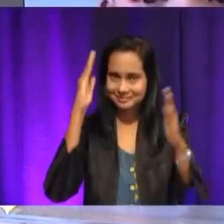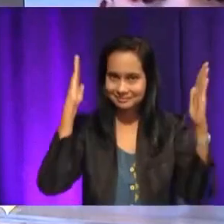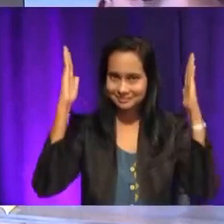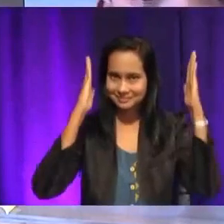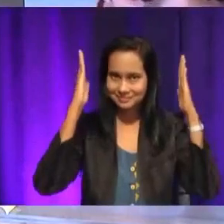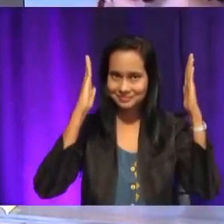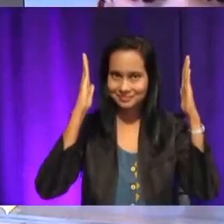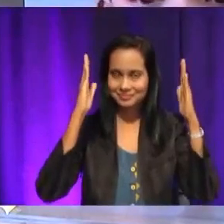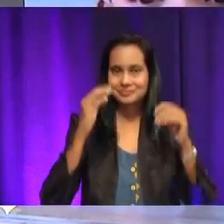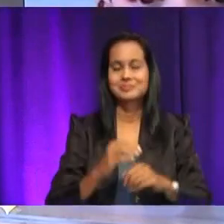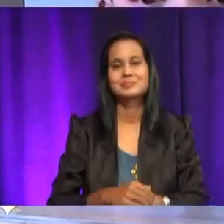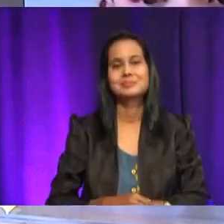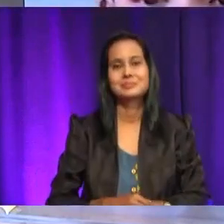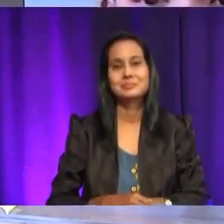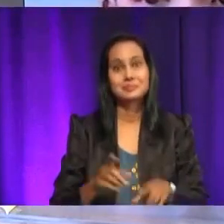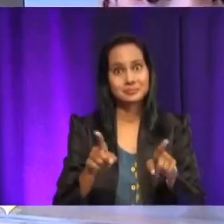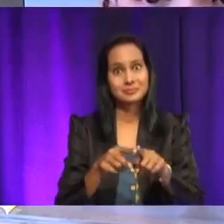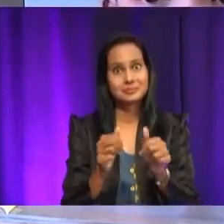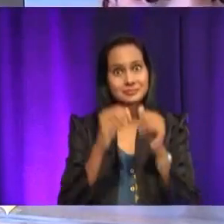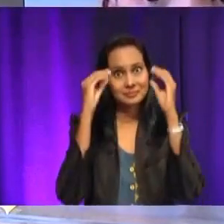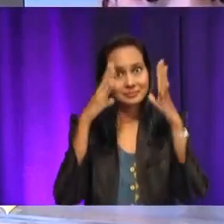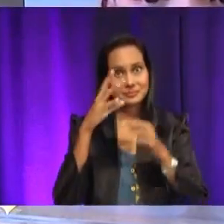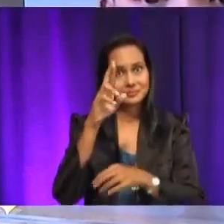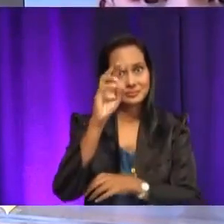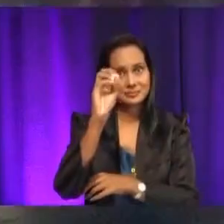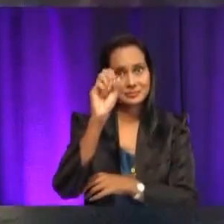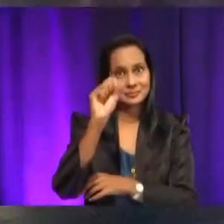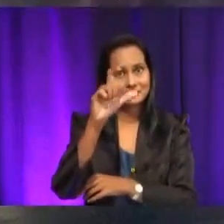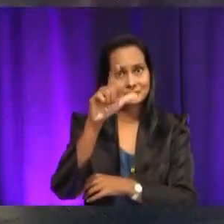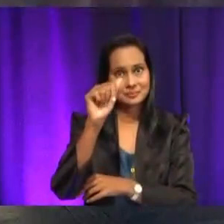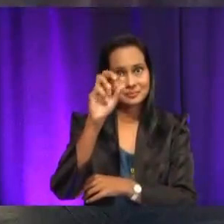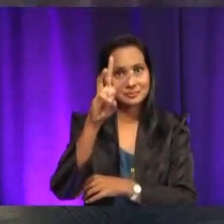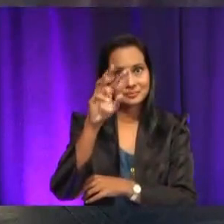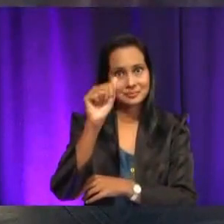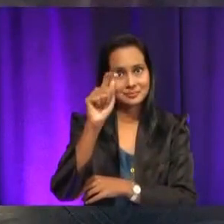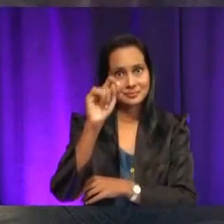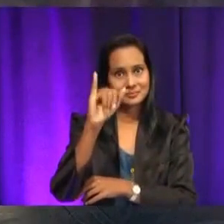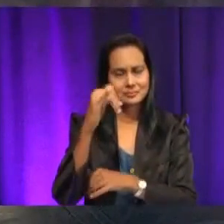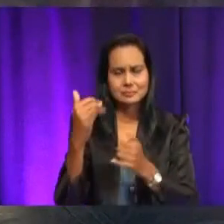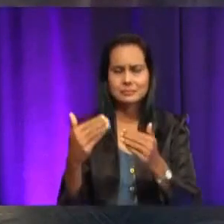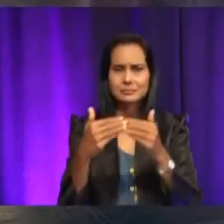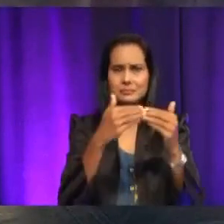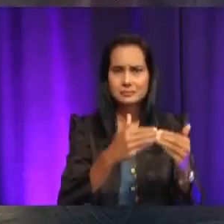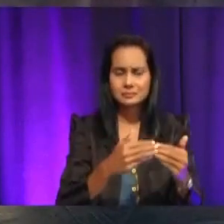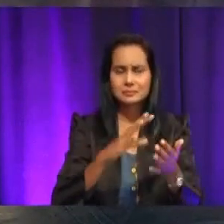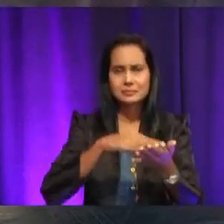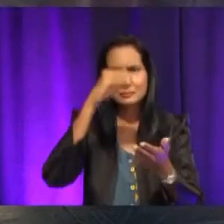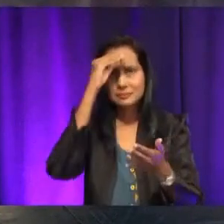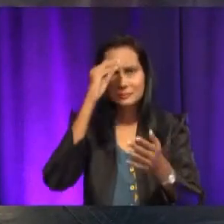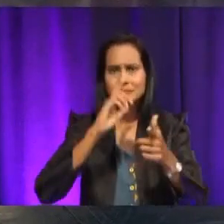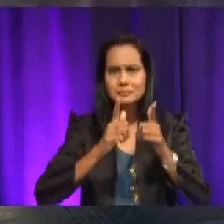Bahasa Melayu. Ria bersama-sama dengan Cikgu Roslawati. Cikgu, kita nak teruskan ni nak belajar mendobi macam mana, Cikgu?